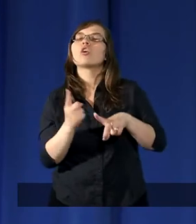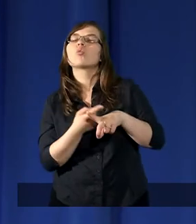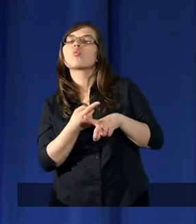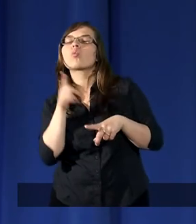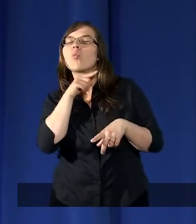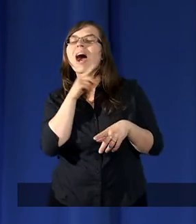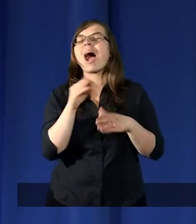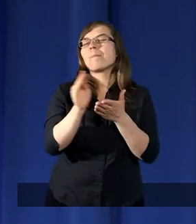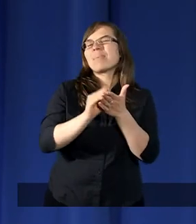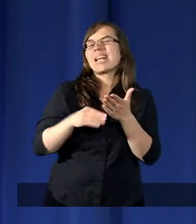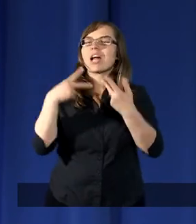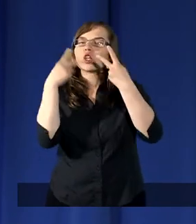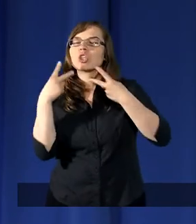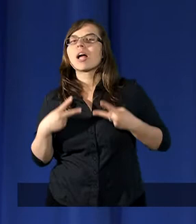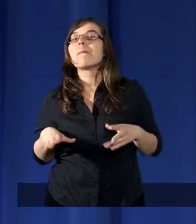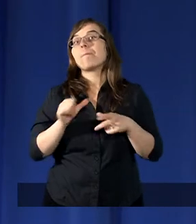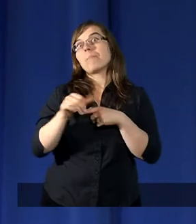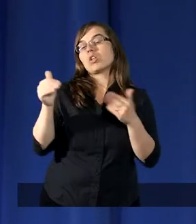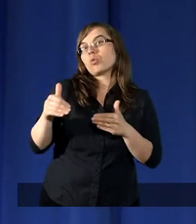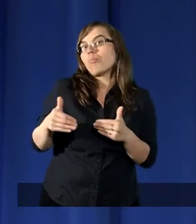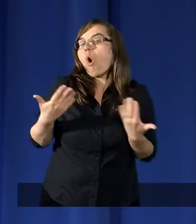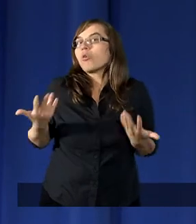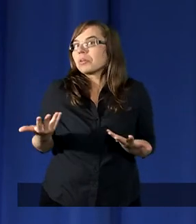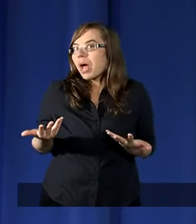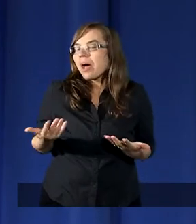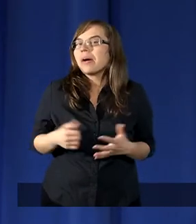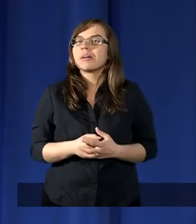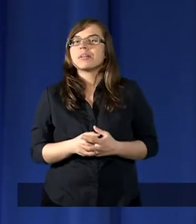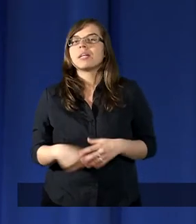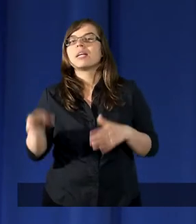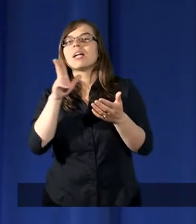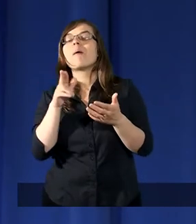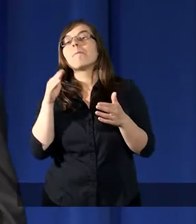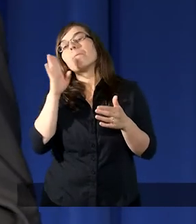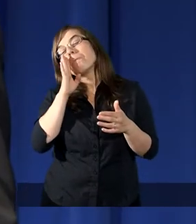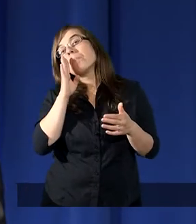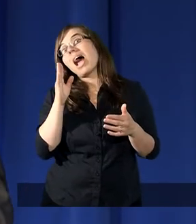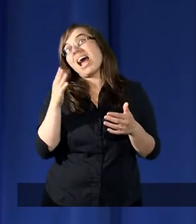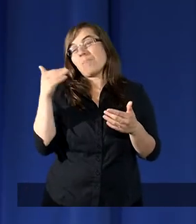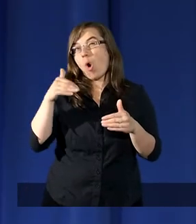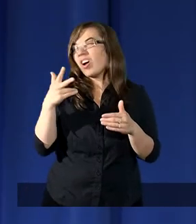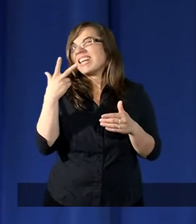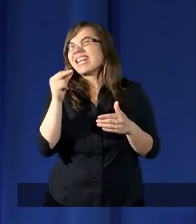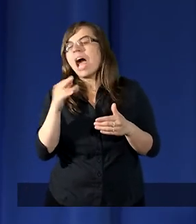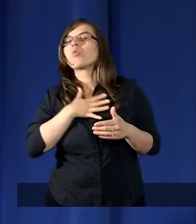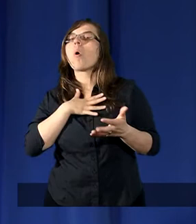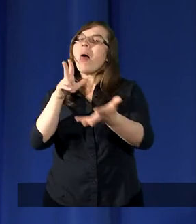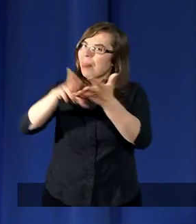czytania i pisania, być może nawet nie być może, tylko na pewno